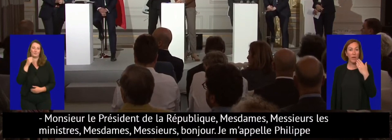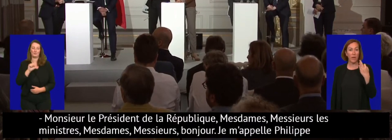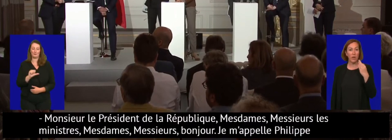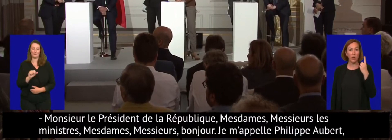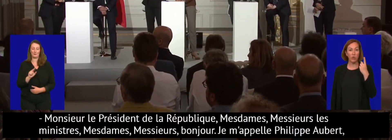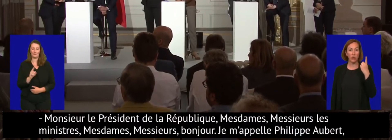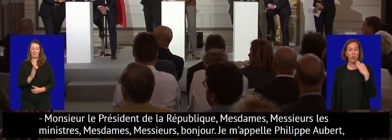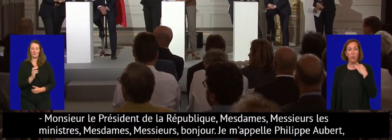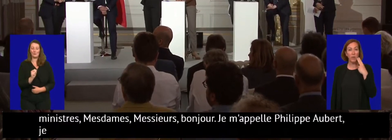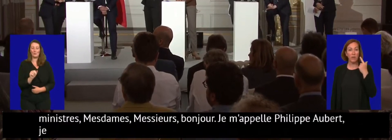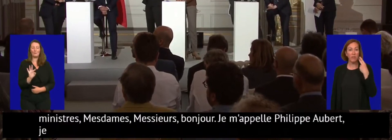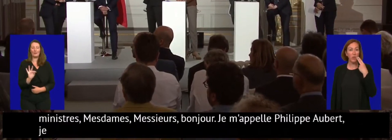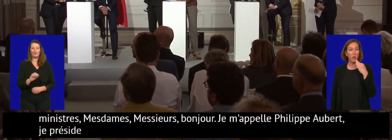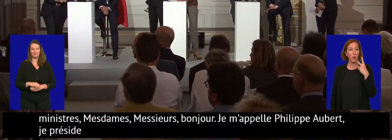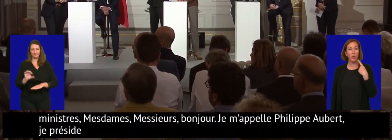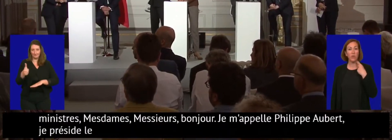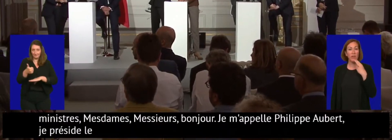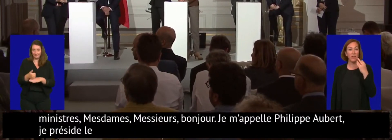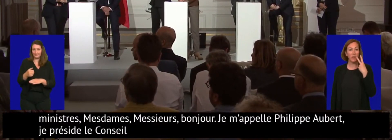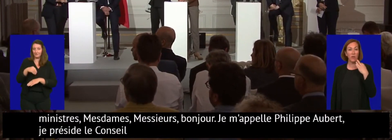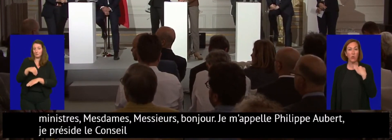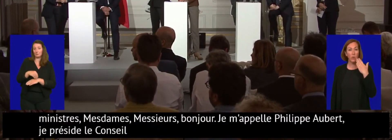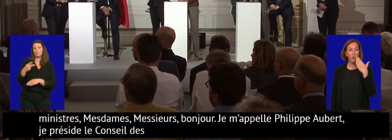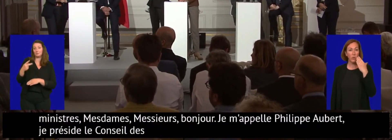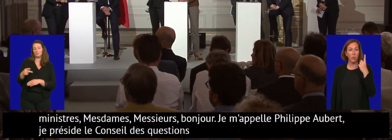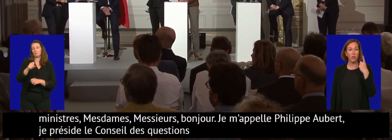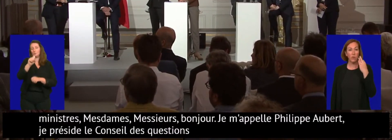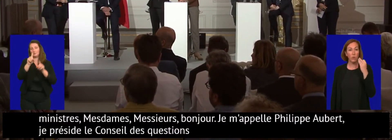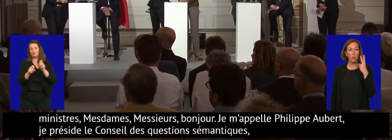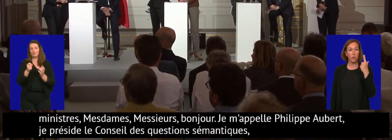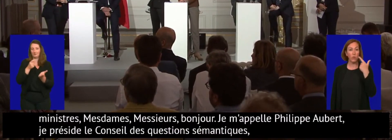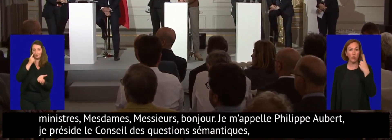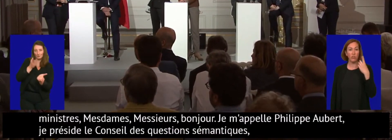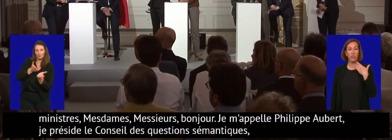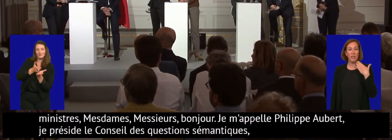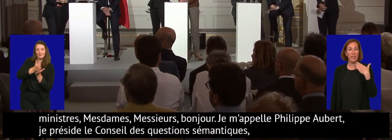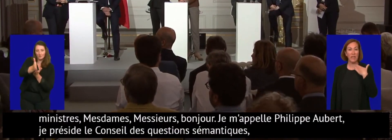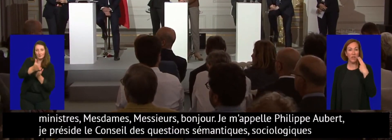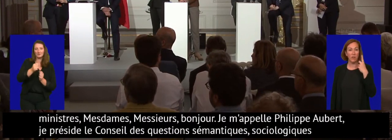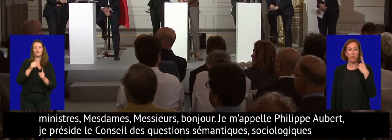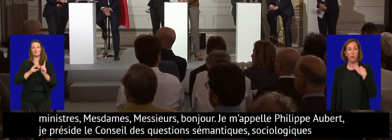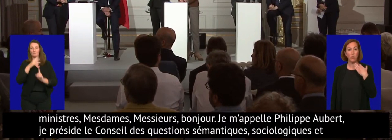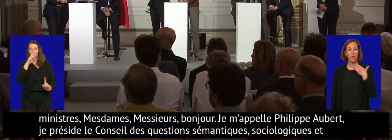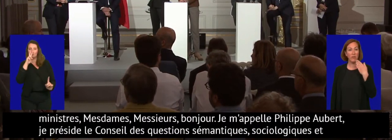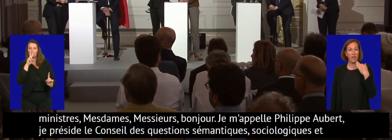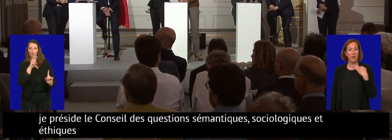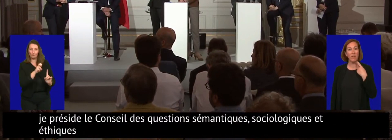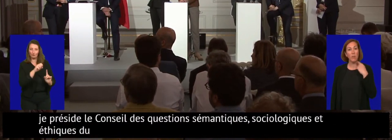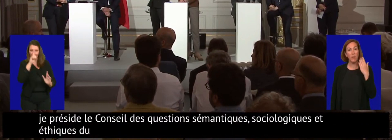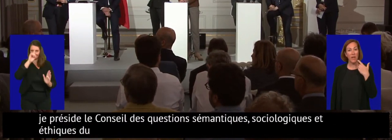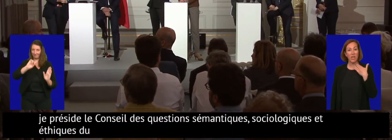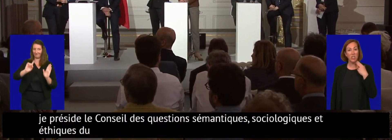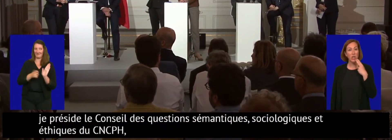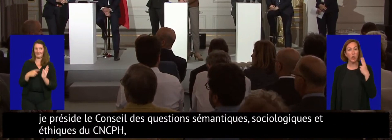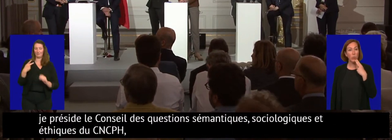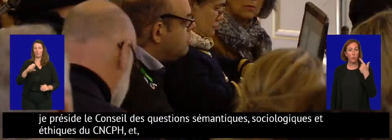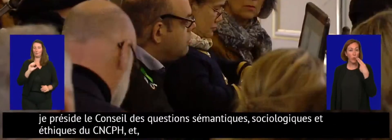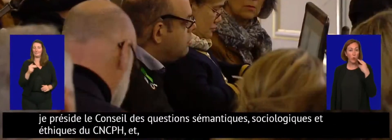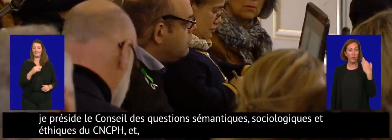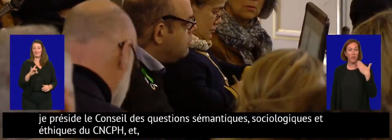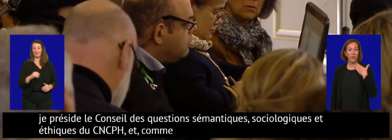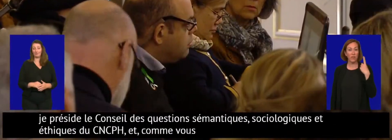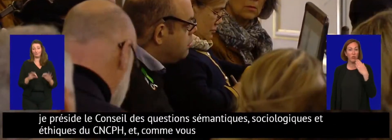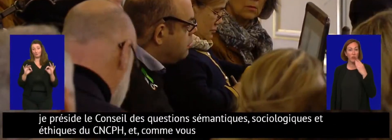Je préside le Conseil des questions sémantiques, sociologiques et éthiques du CNCPH. Et, comme vous le constatez,